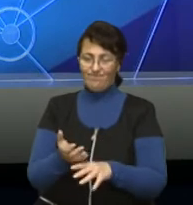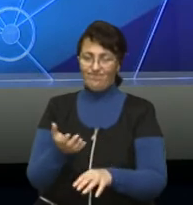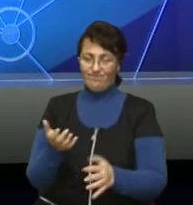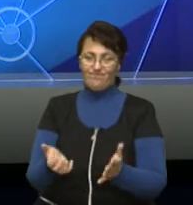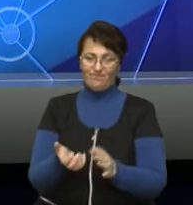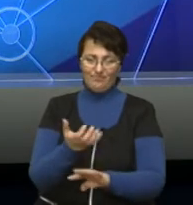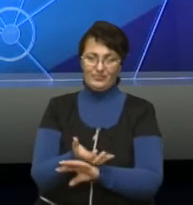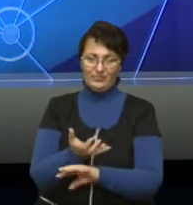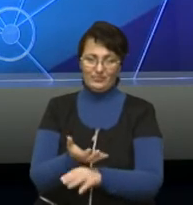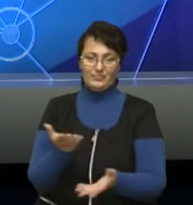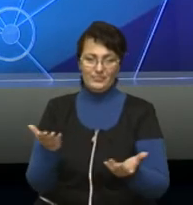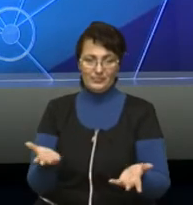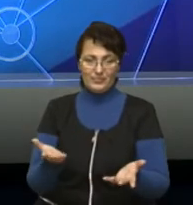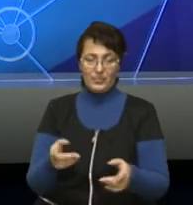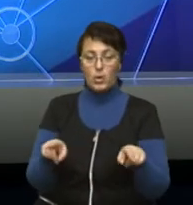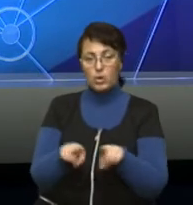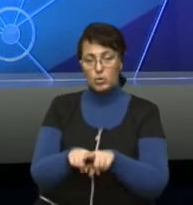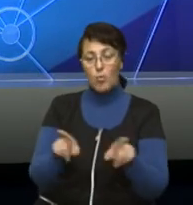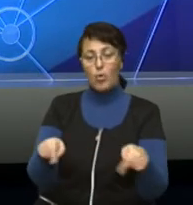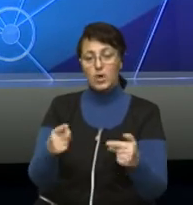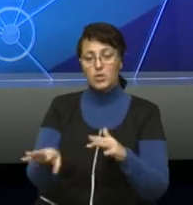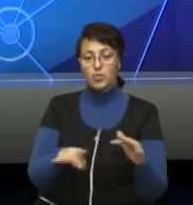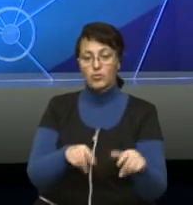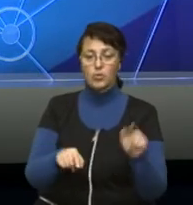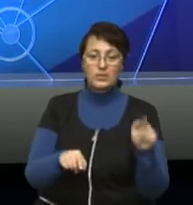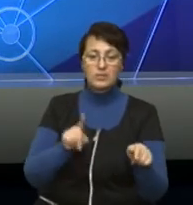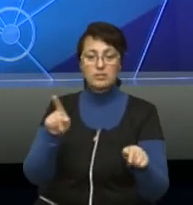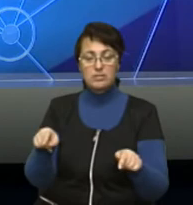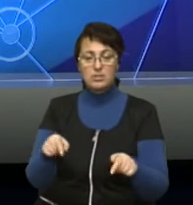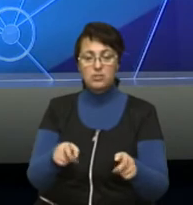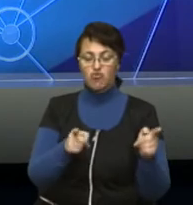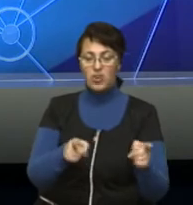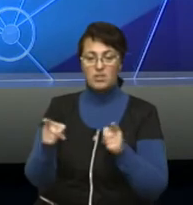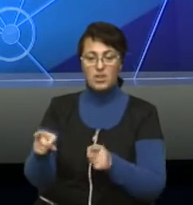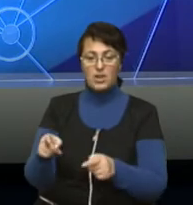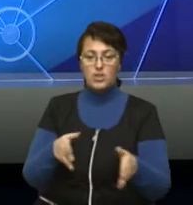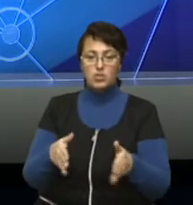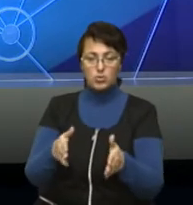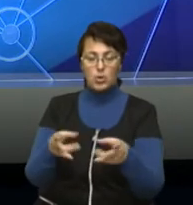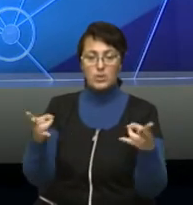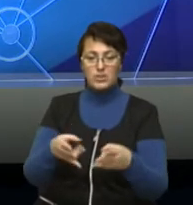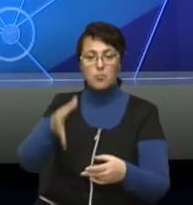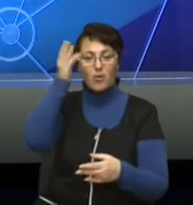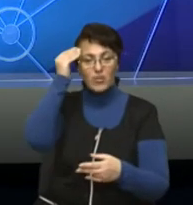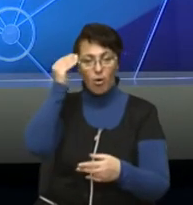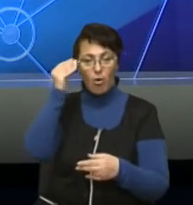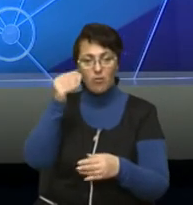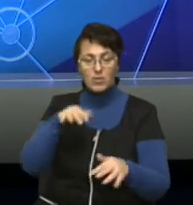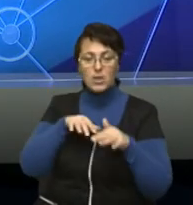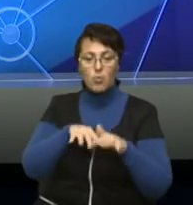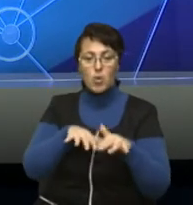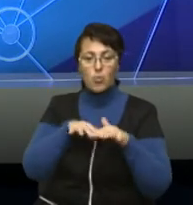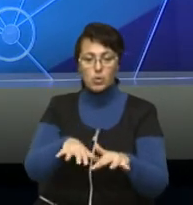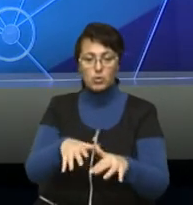Тому, скажімо, організовуючи рух на тій чи іншій ділянці дороги, потрібно враховувати пропускну здатність